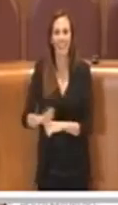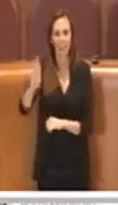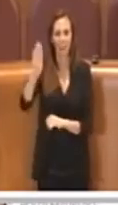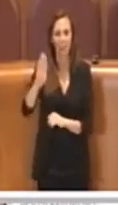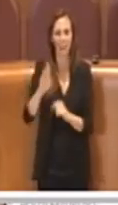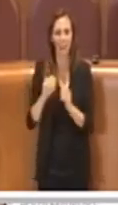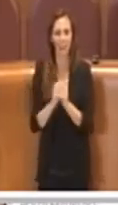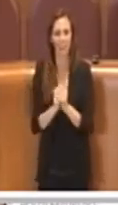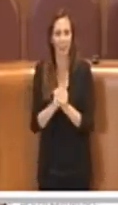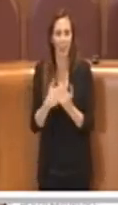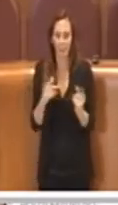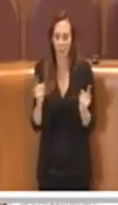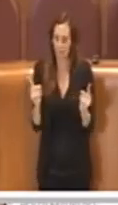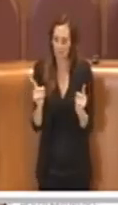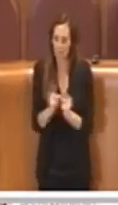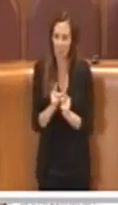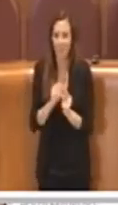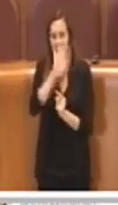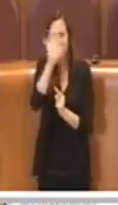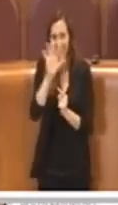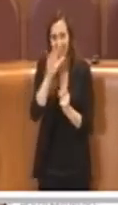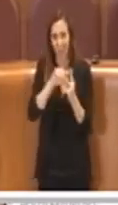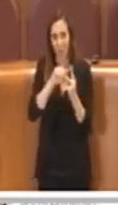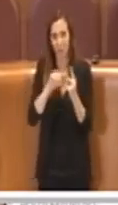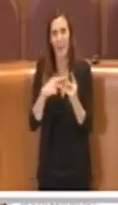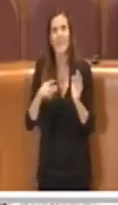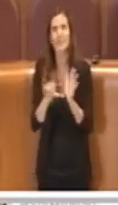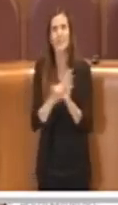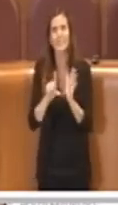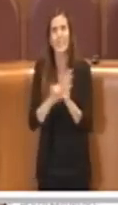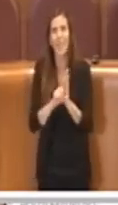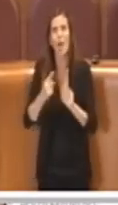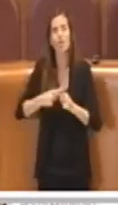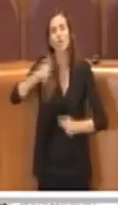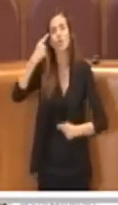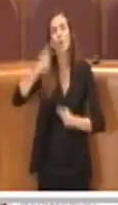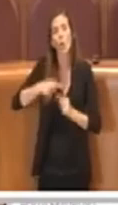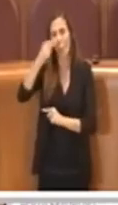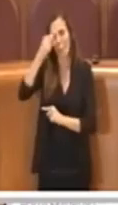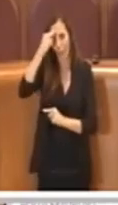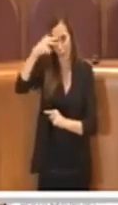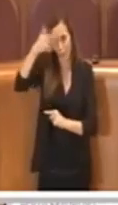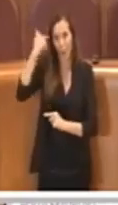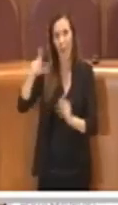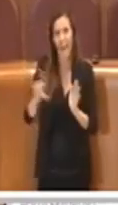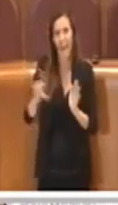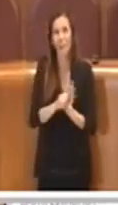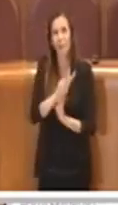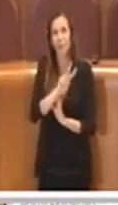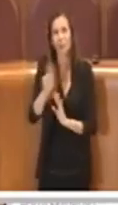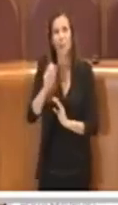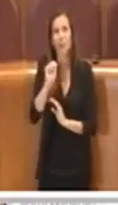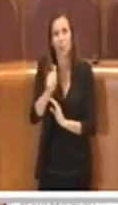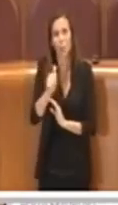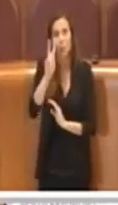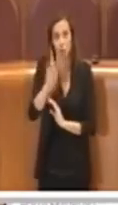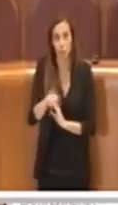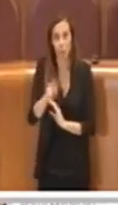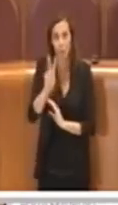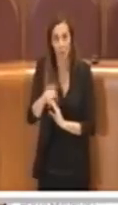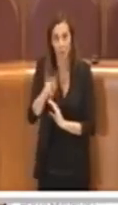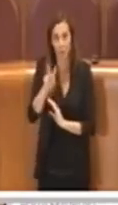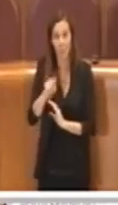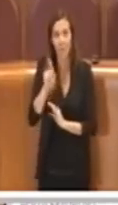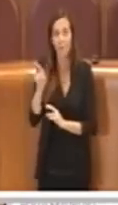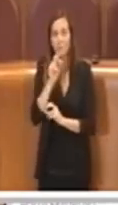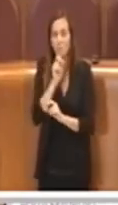Due brevissimi esempi. La legislazione istitutiva del giorno della memoria, la legge 211 del 2000, non